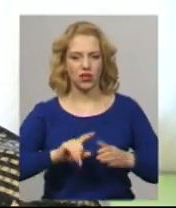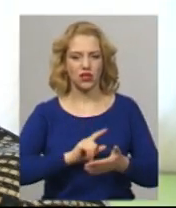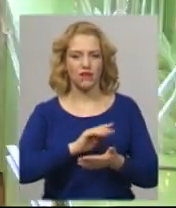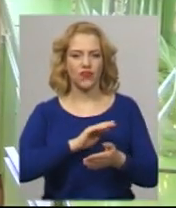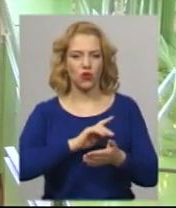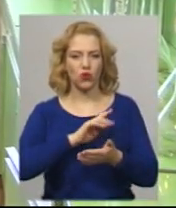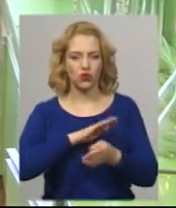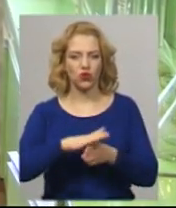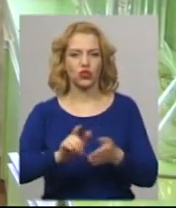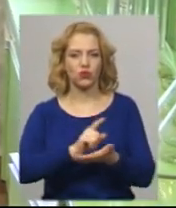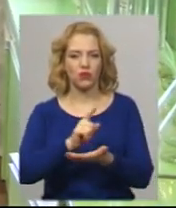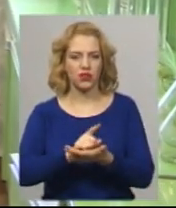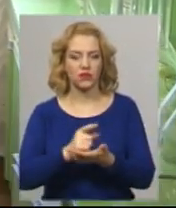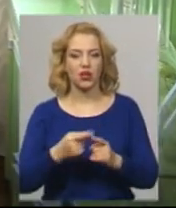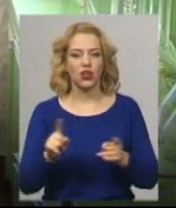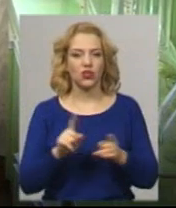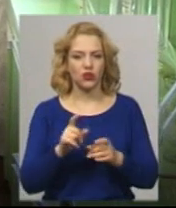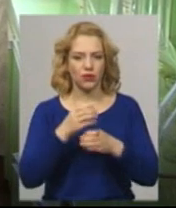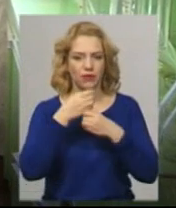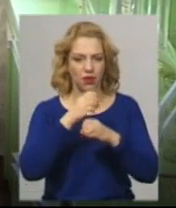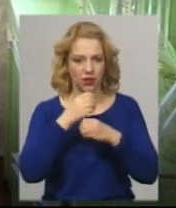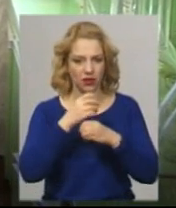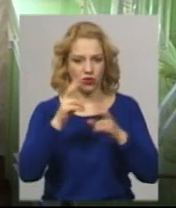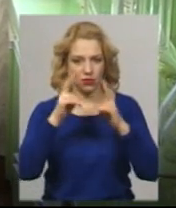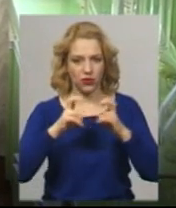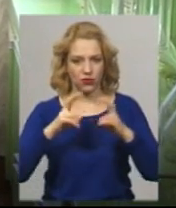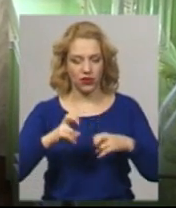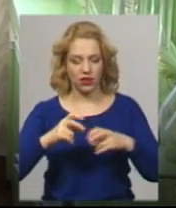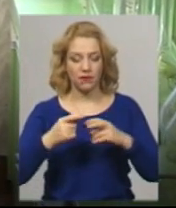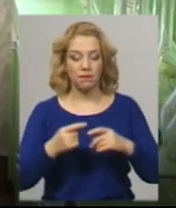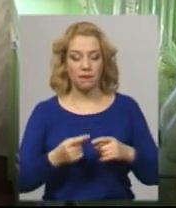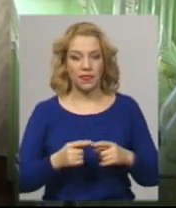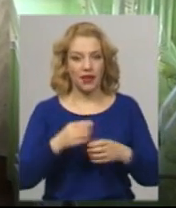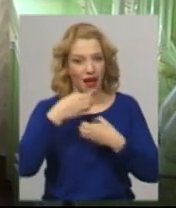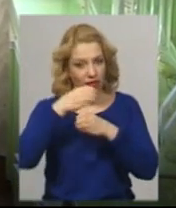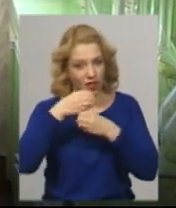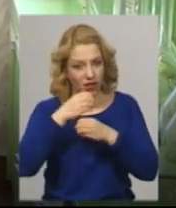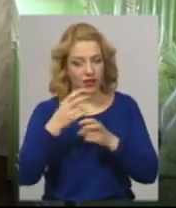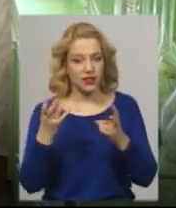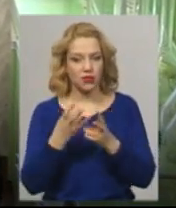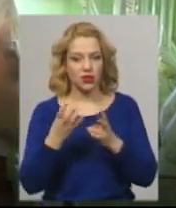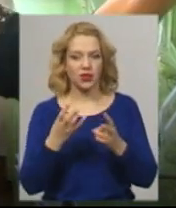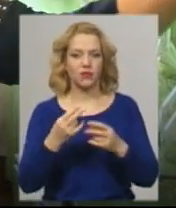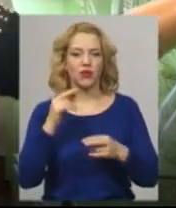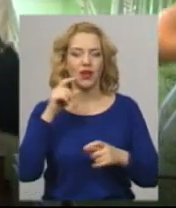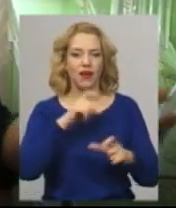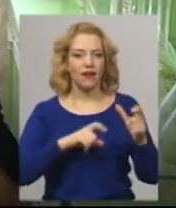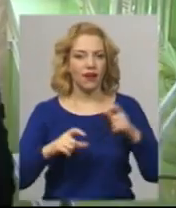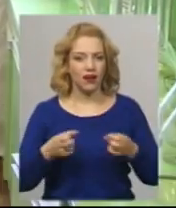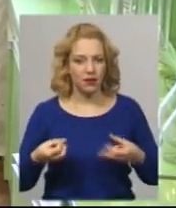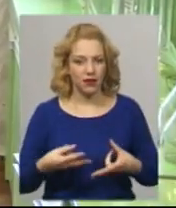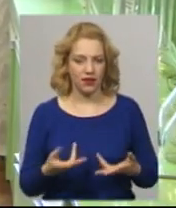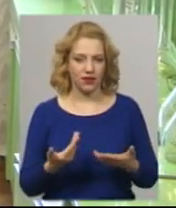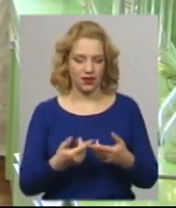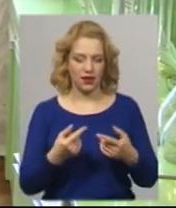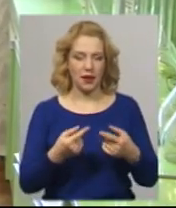Надія Пуляк. Для того, щоб здійснювати лабораторію, лабораторні аналізи, дослідження, потрібні відповідні реагенти, потрібні прилади,